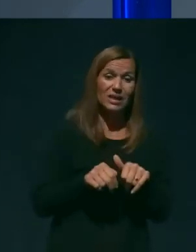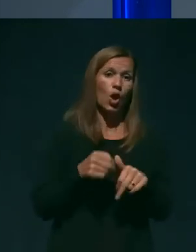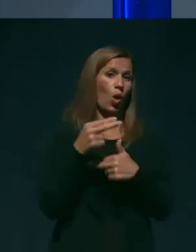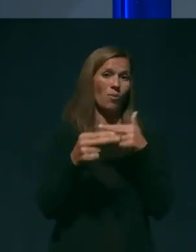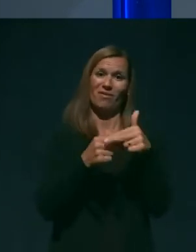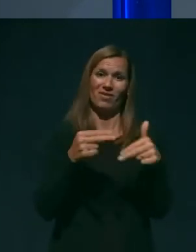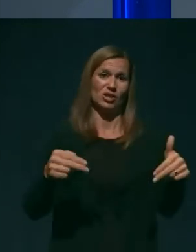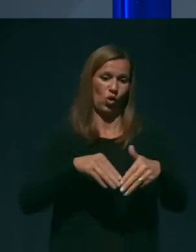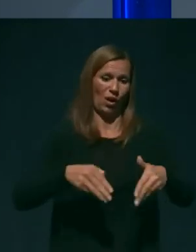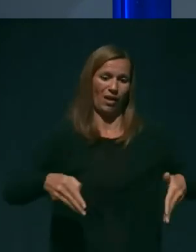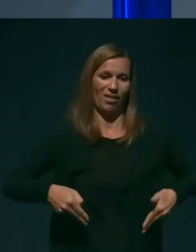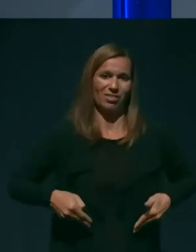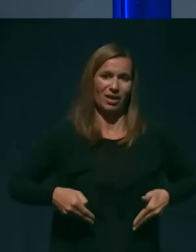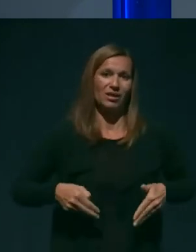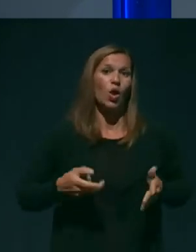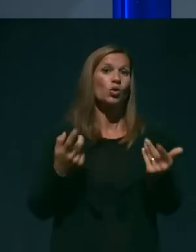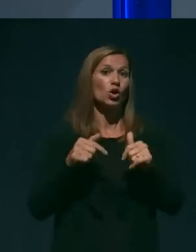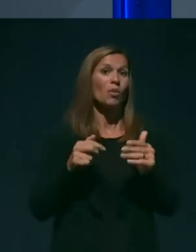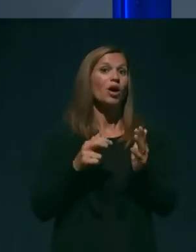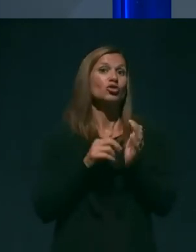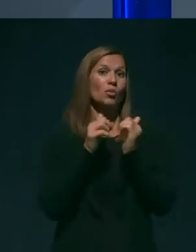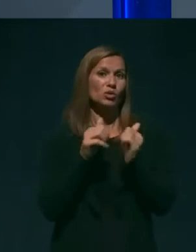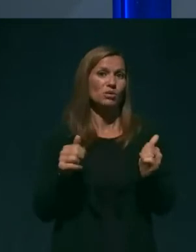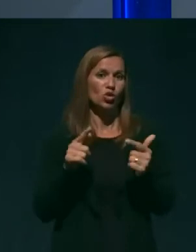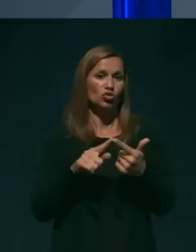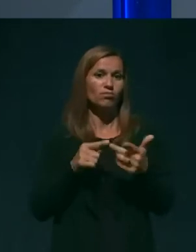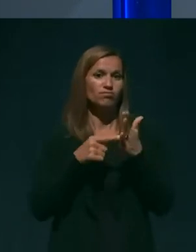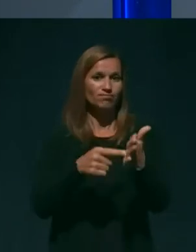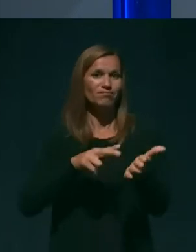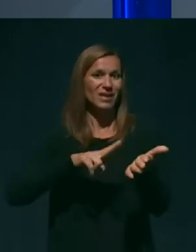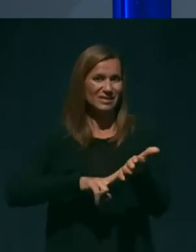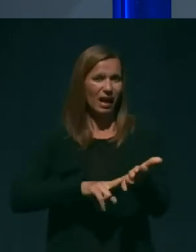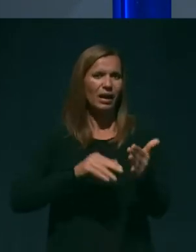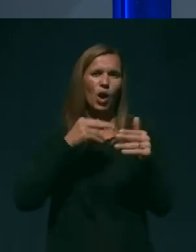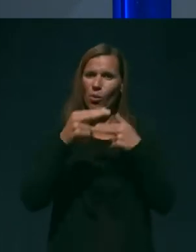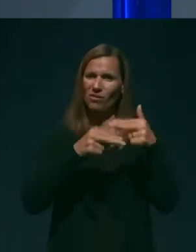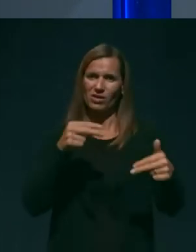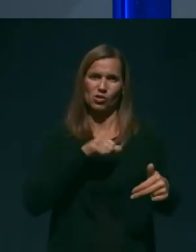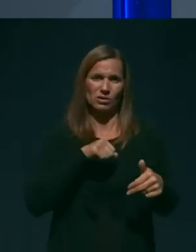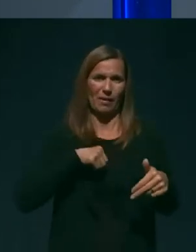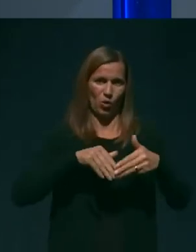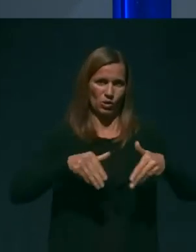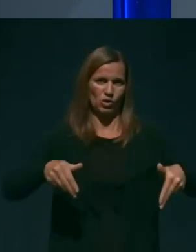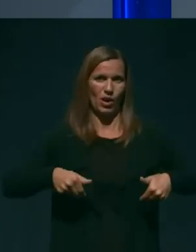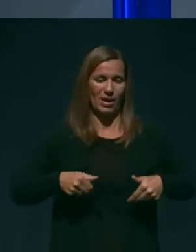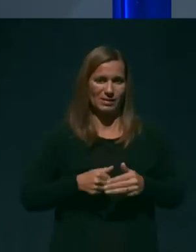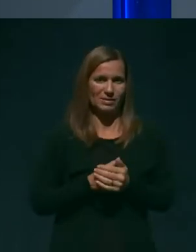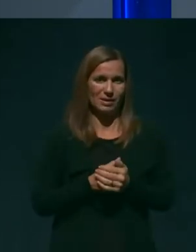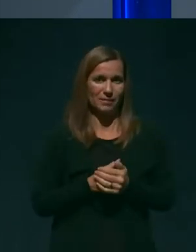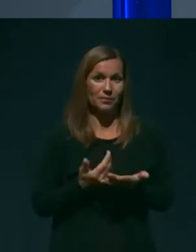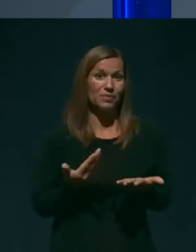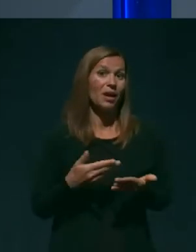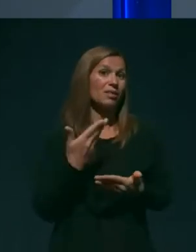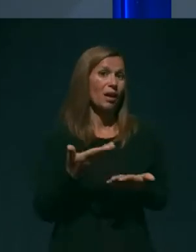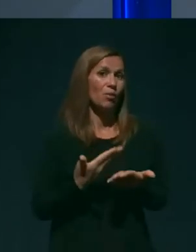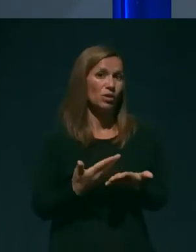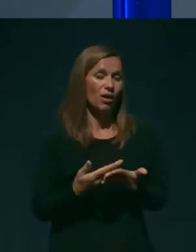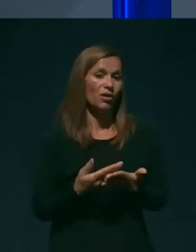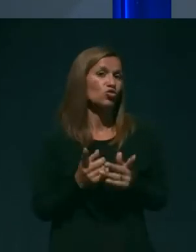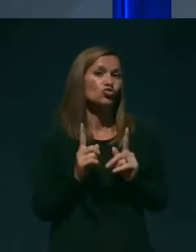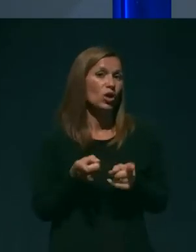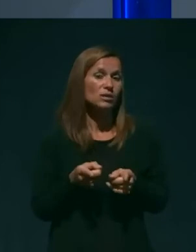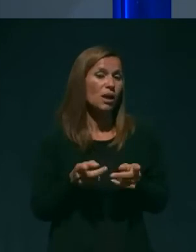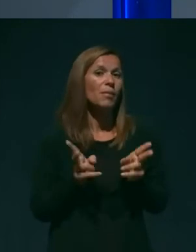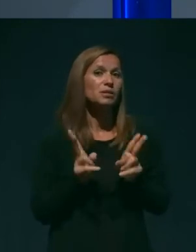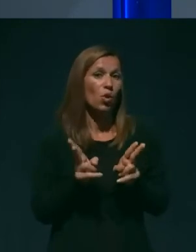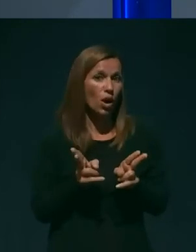kazali znake v samoizolaciji. Na podlagi česa pa smo potem seveda lahko zavrnili